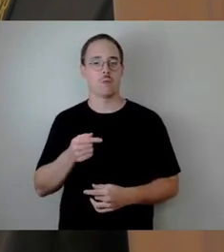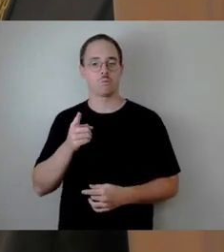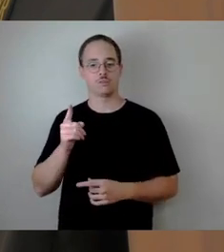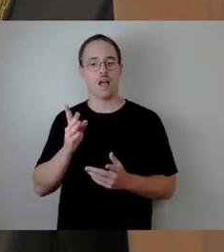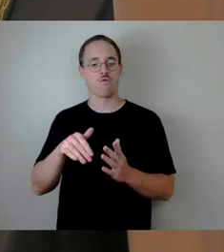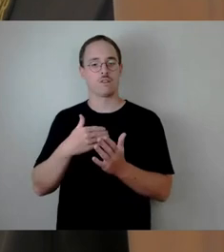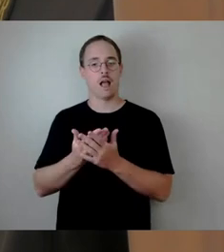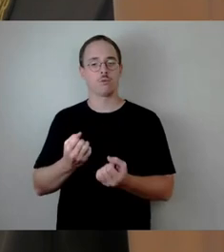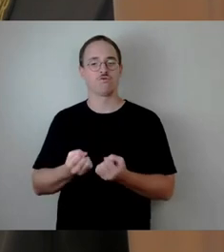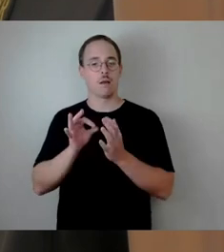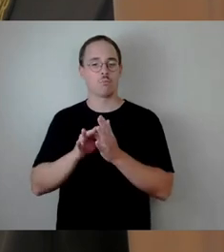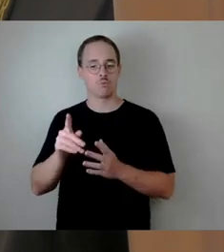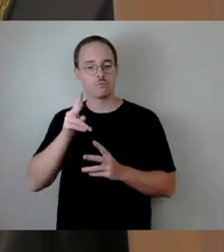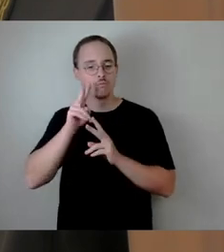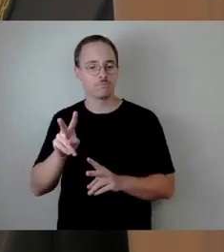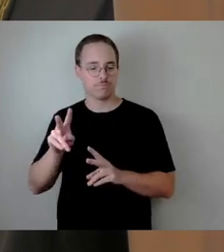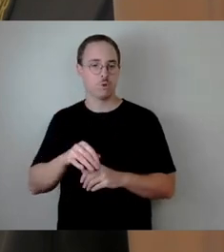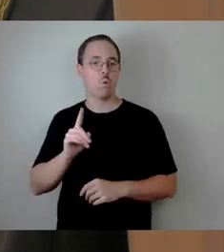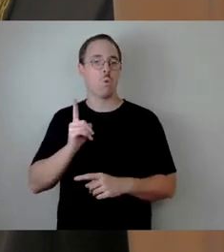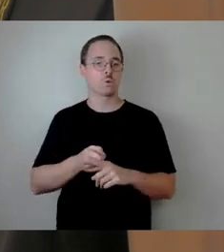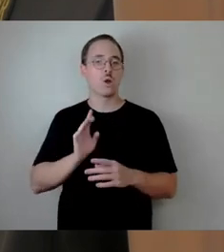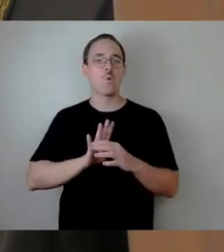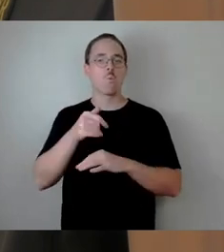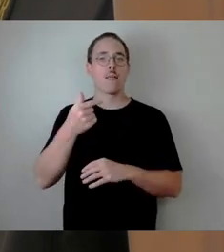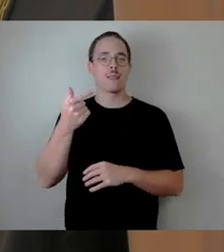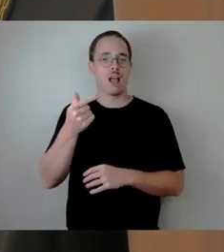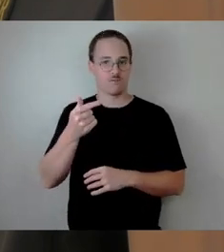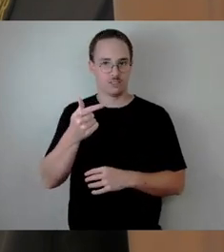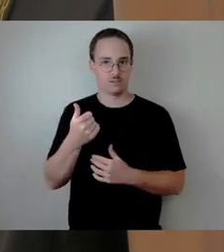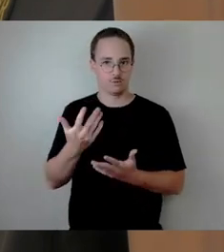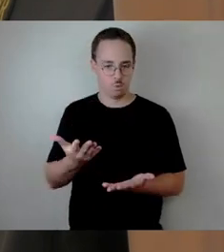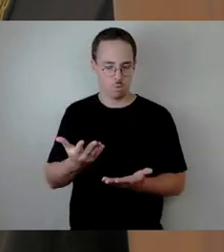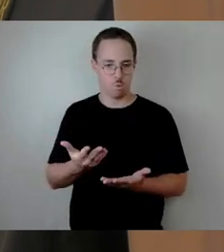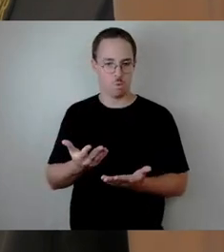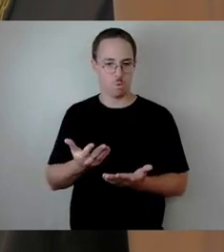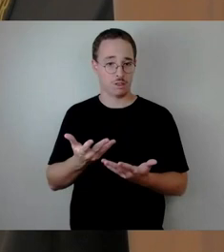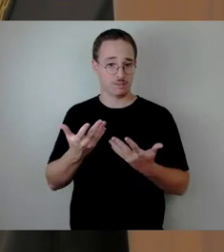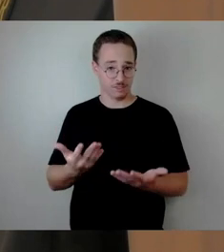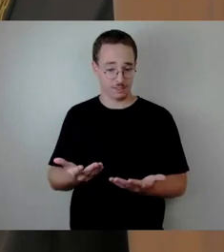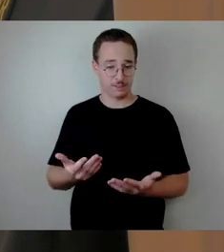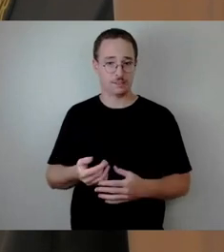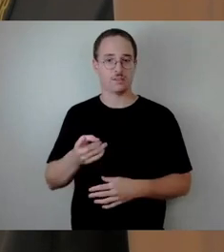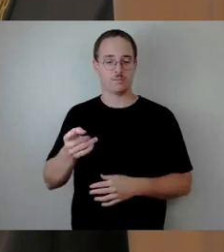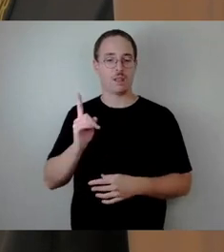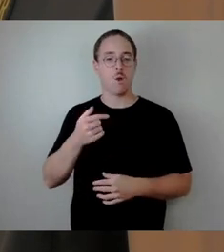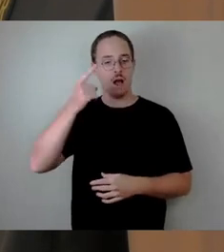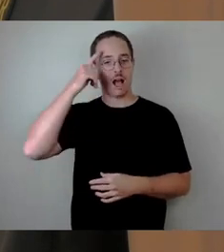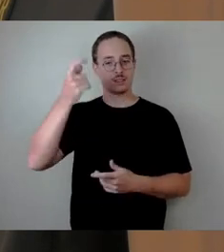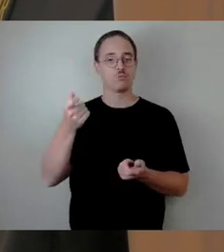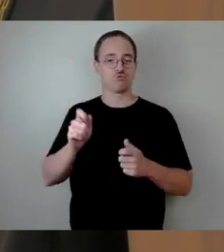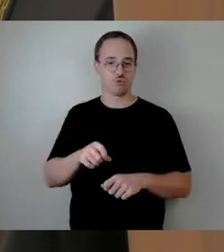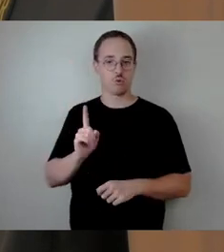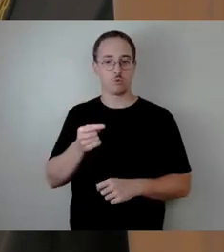war, entsprechend durch entsprechenden Ratsbeschluss untersetzt. Das ist immer auch zu betrachten, vielleicht noch eine Anmerkung.